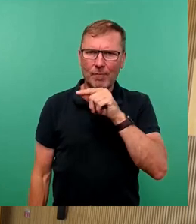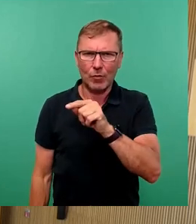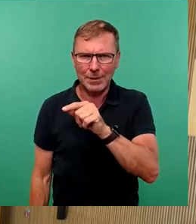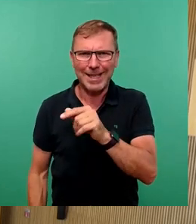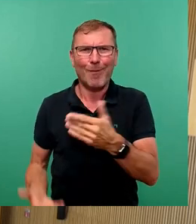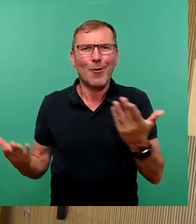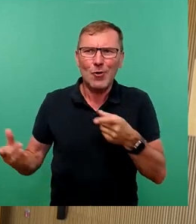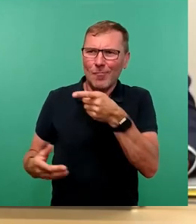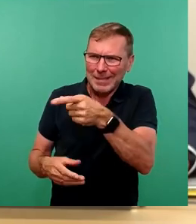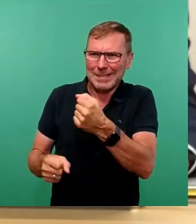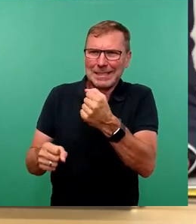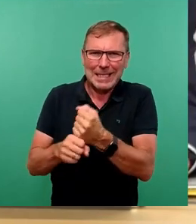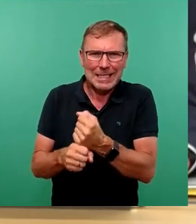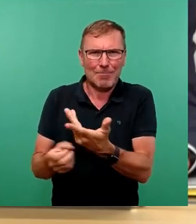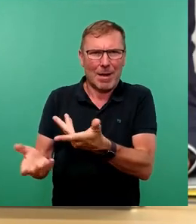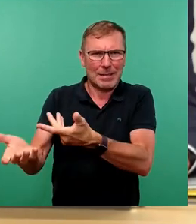gemacht war.